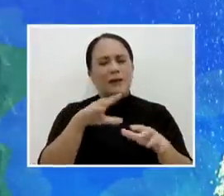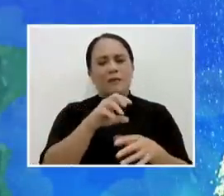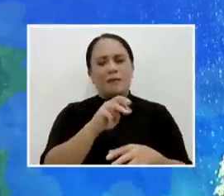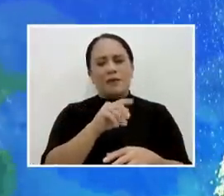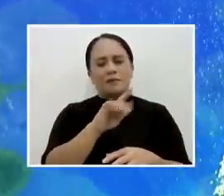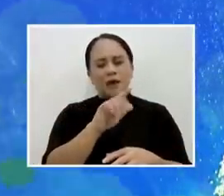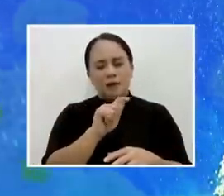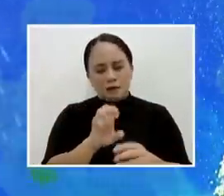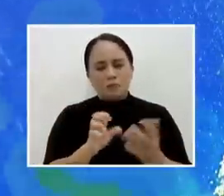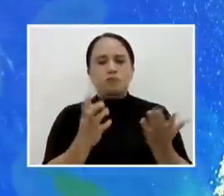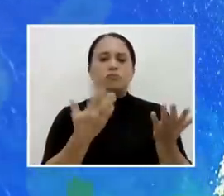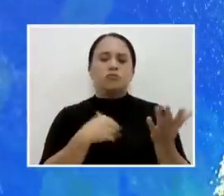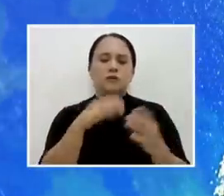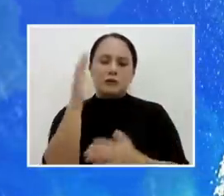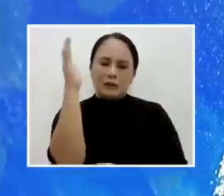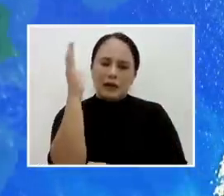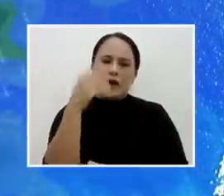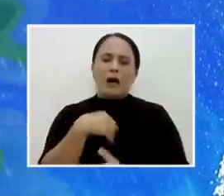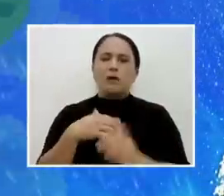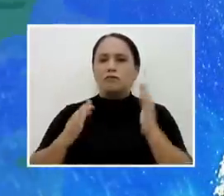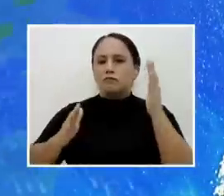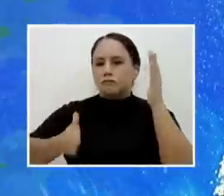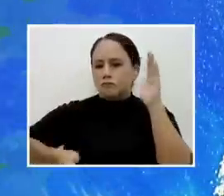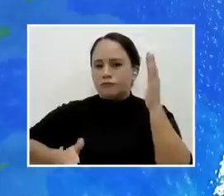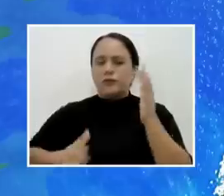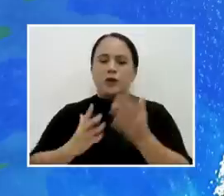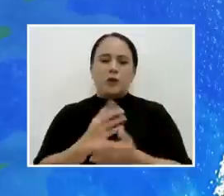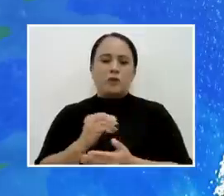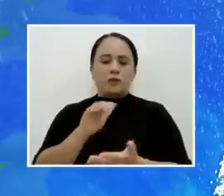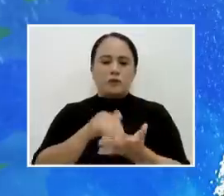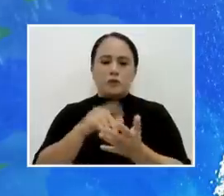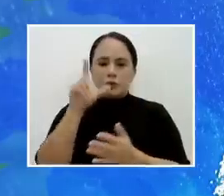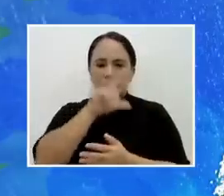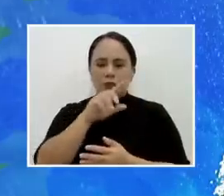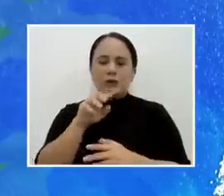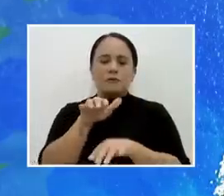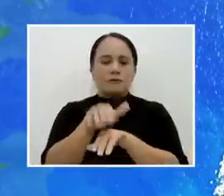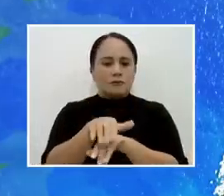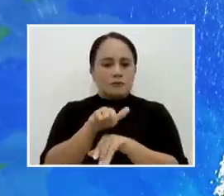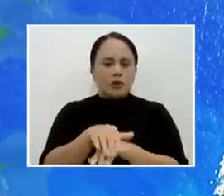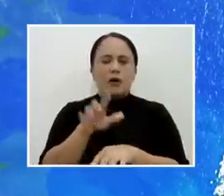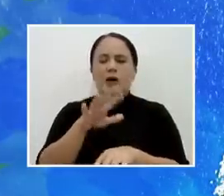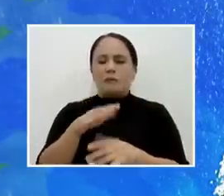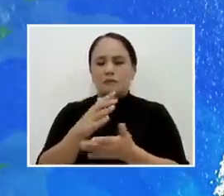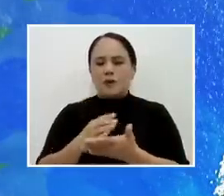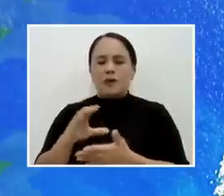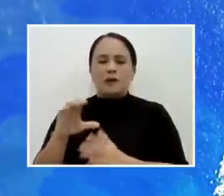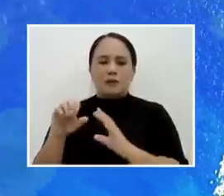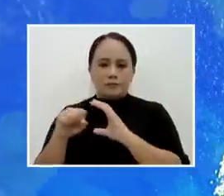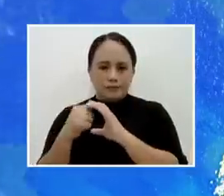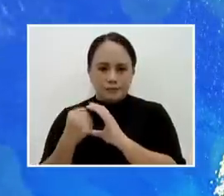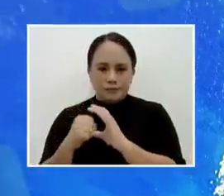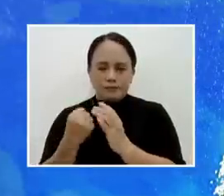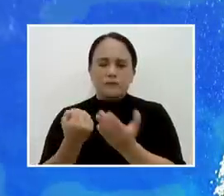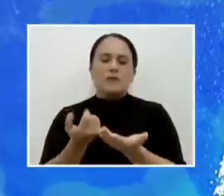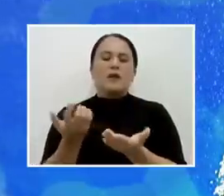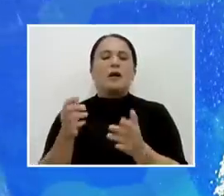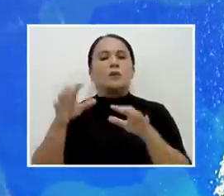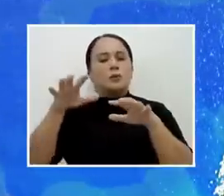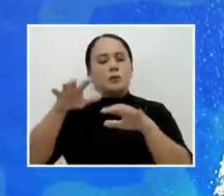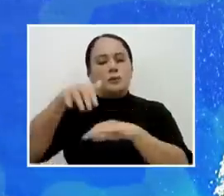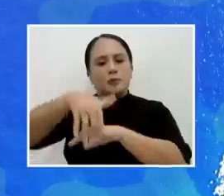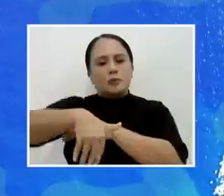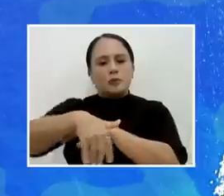Sa tanghali, uulan na rin sa May Cordellera, Central Luzon, Mindoro at maging sa ilang bahagi ng Camarines Sur. Sa gabi, uulan na rin po dito sa